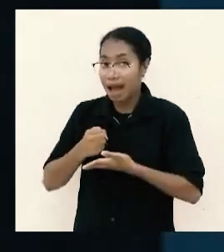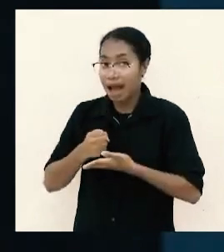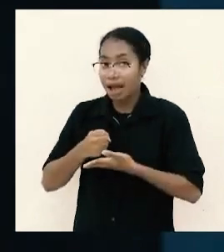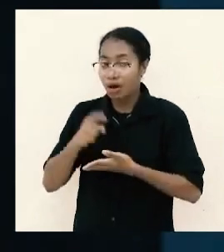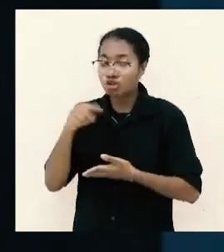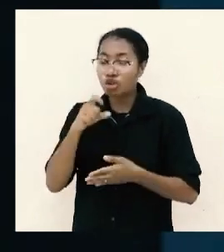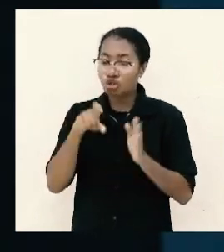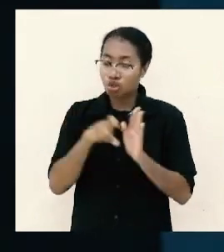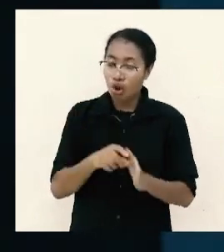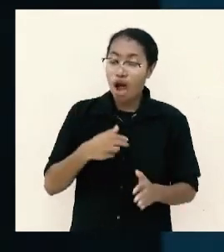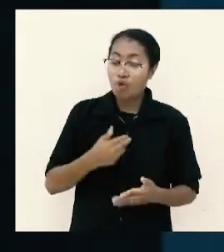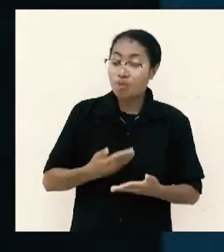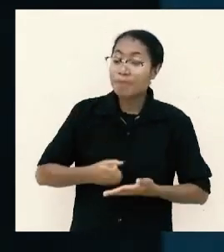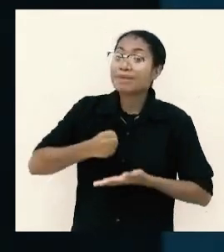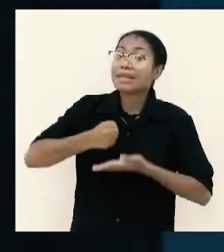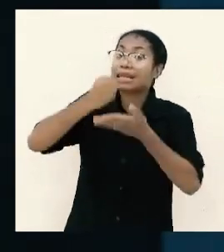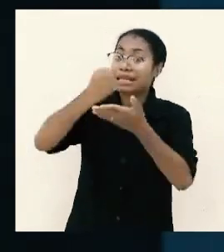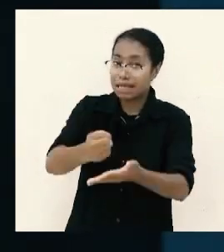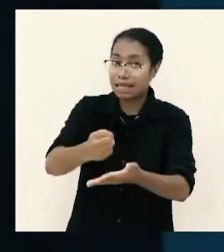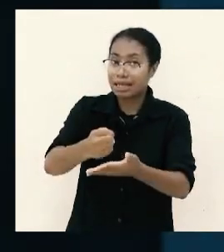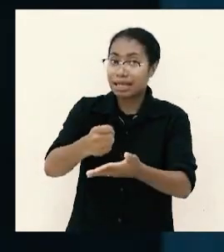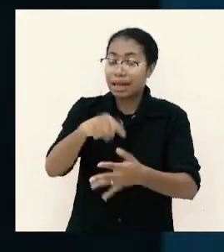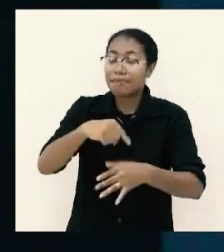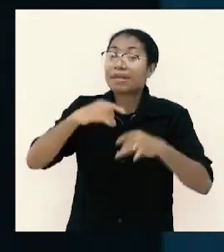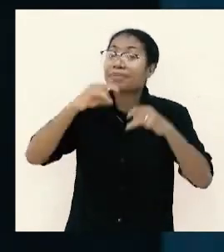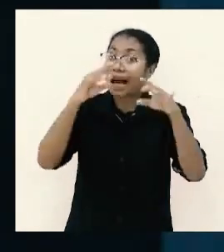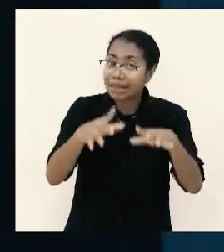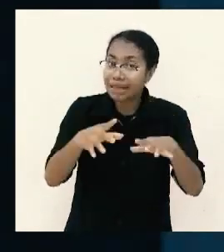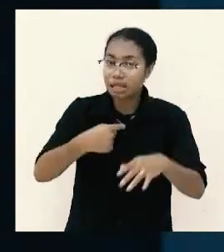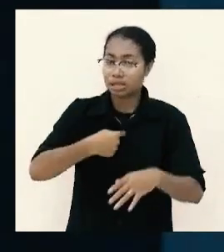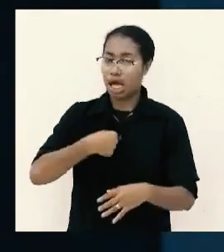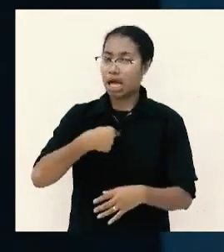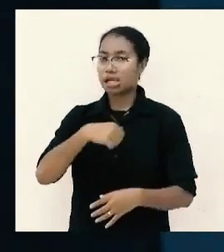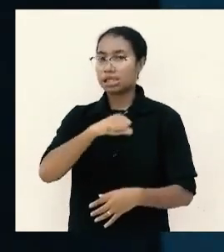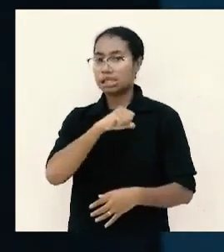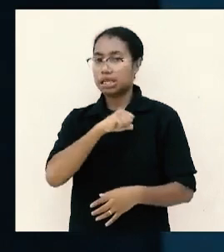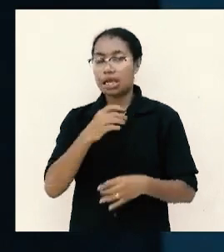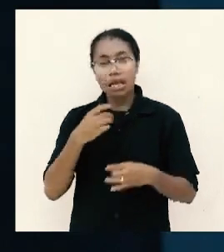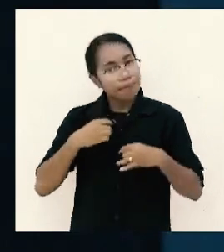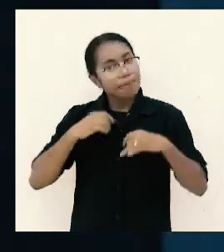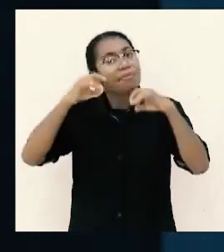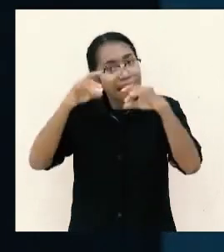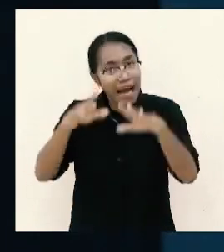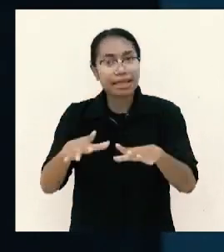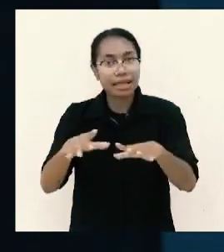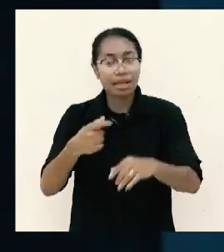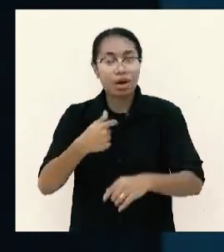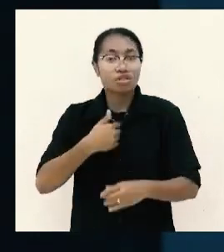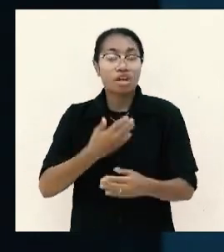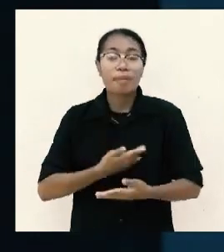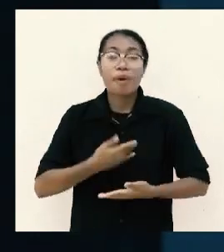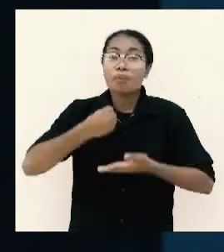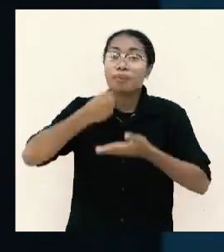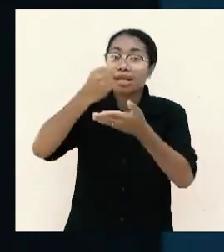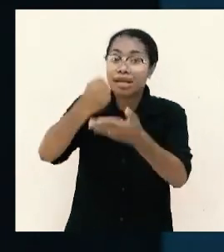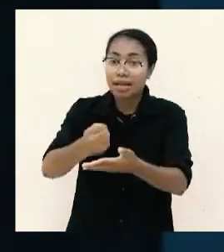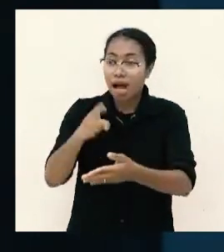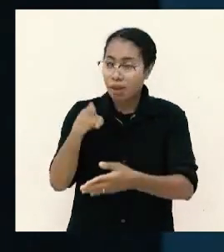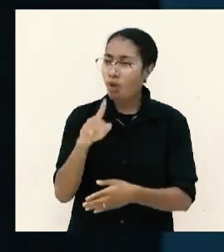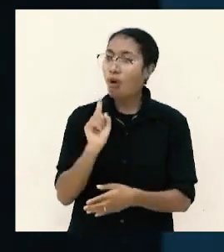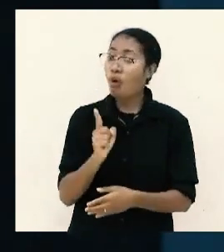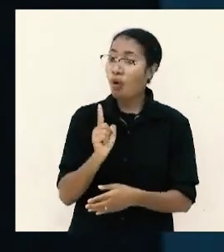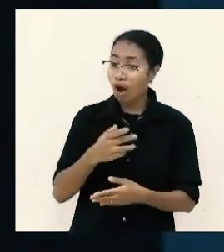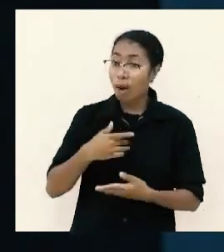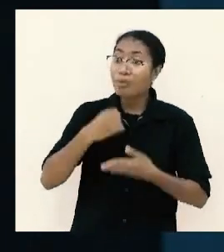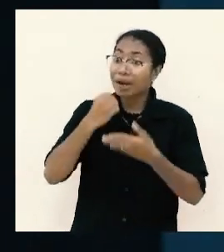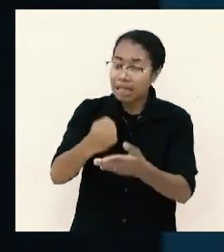diberkati sayanya lebih diberkati kalau saya memberi kepada Pak Lomi dan Pak Lomi menerima saya